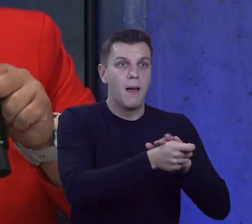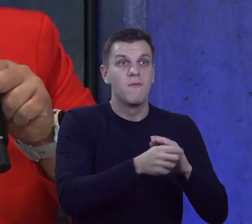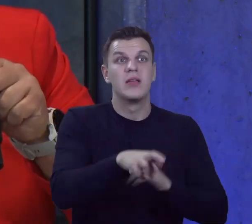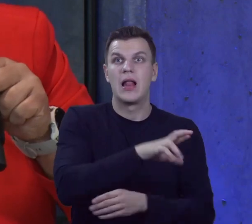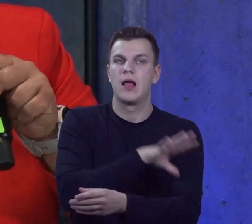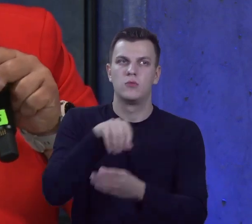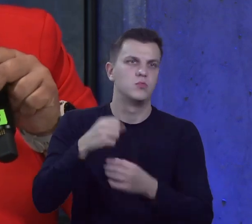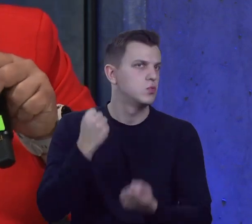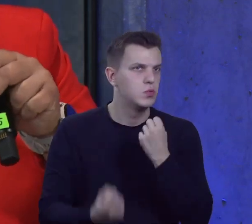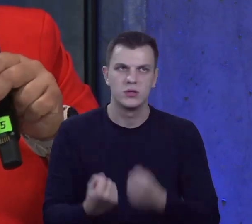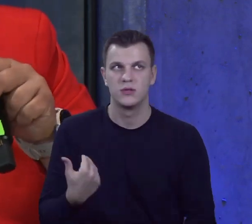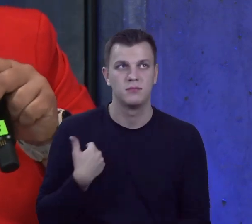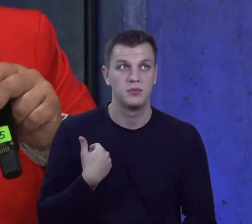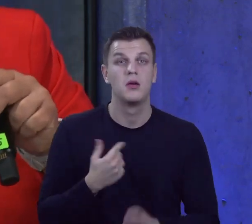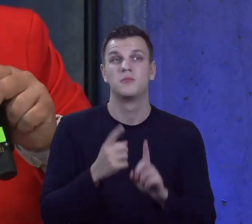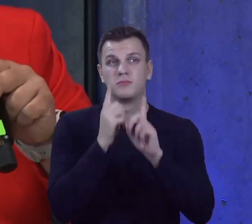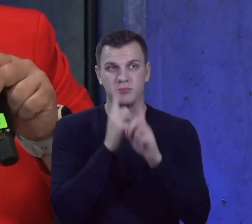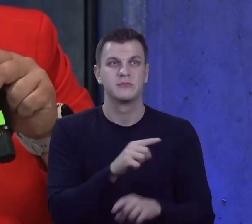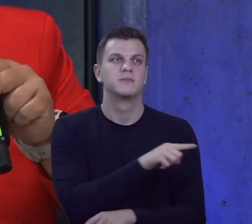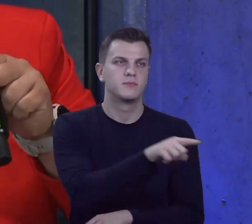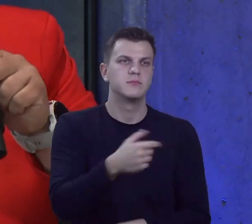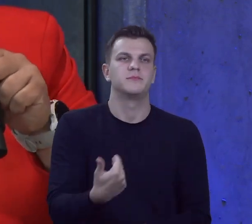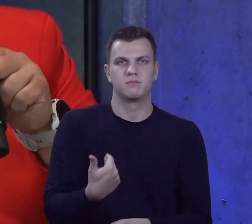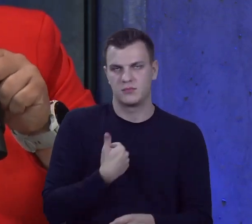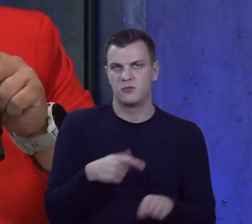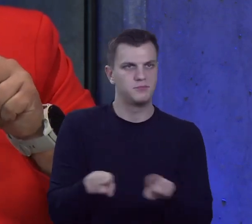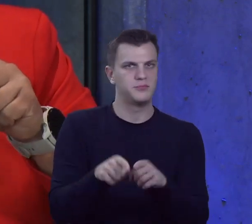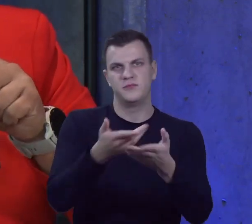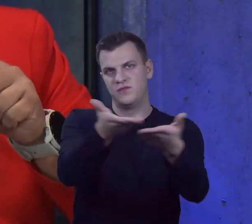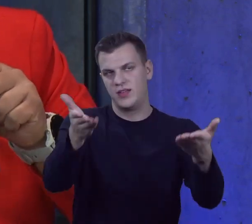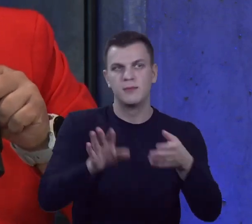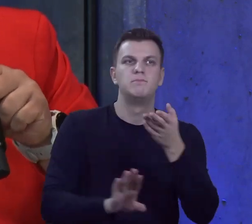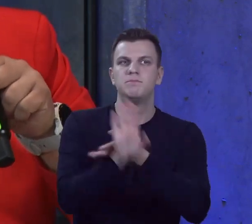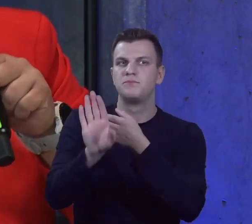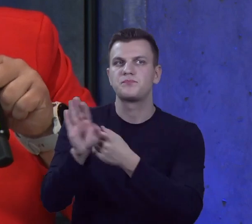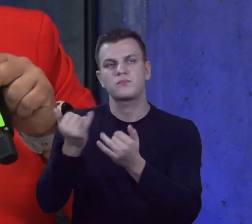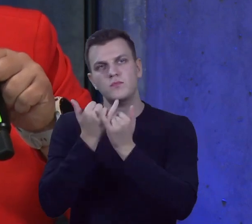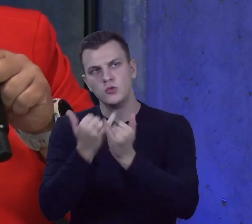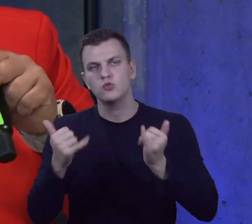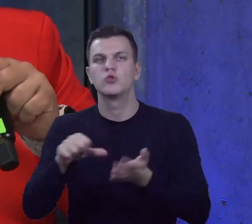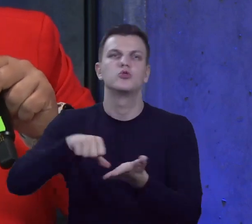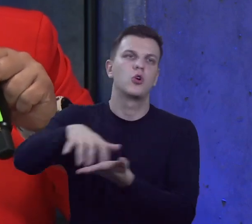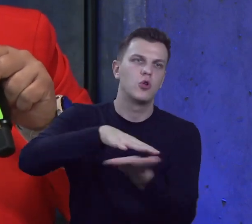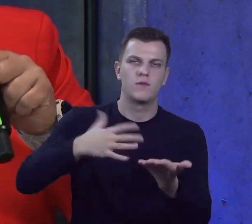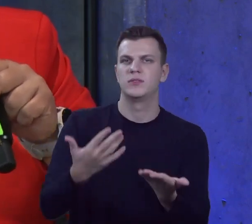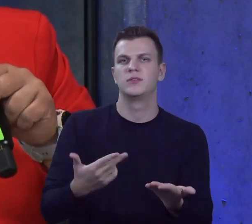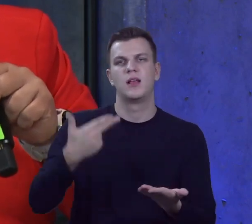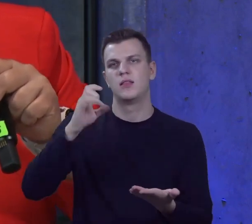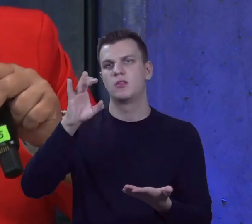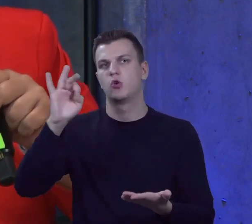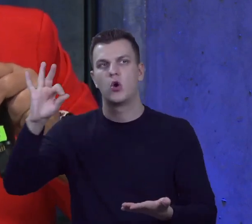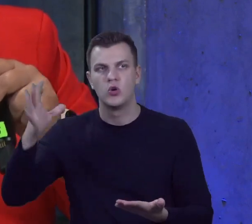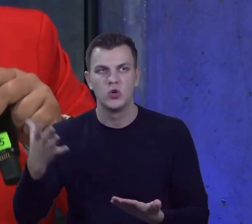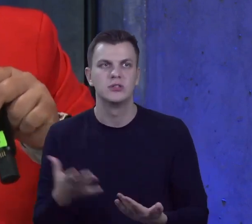Mimo, że reprezentowali, tak jak Państwo, różne środowiska organizacji pozarządowych, byli